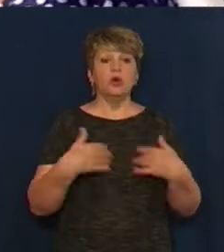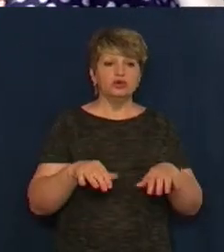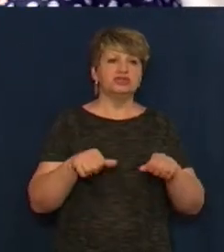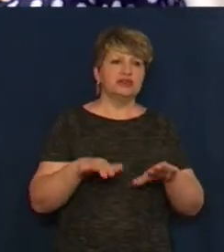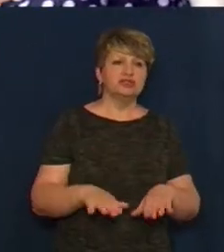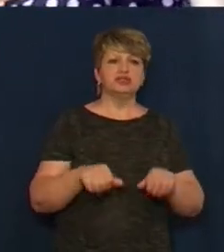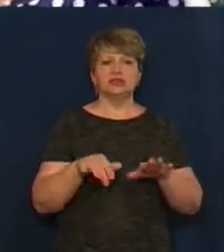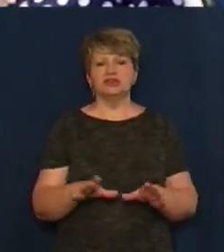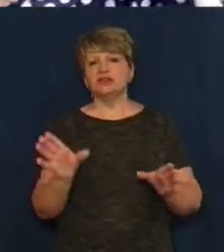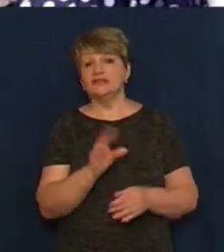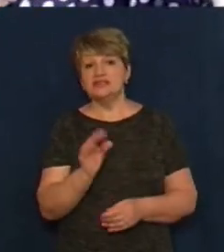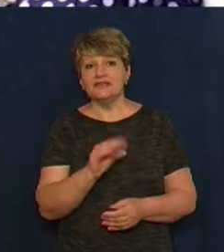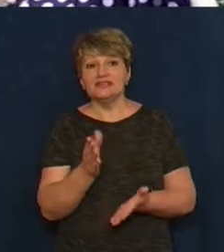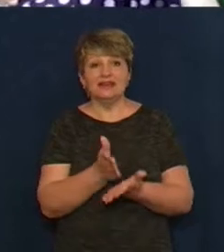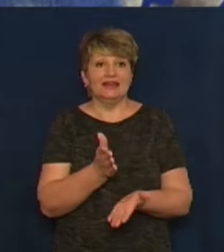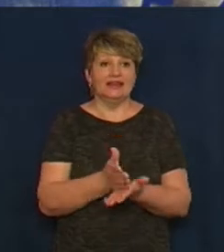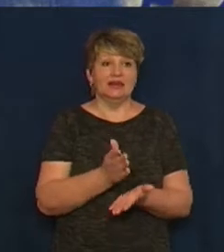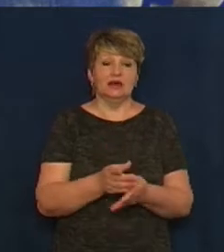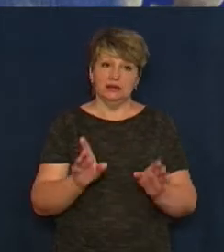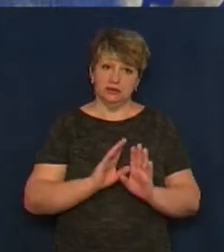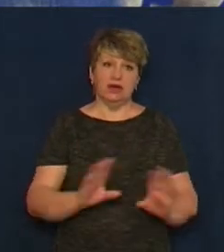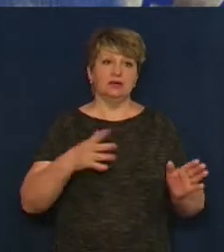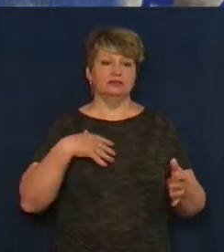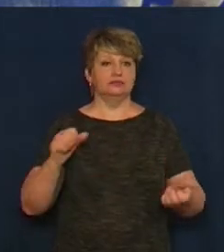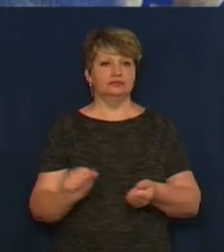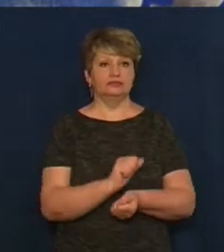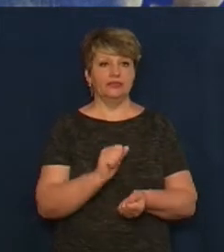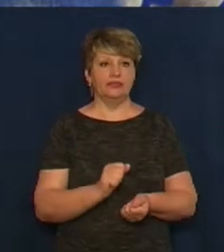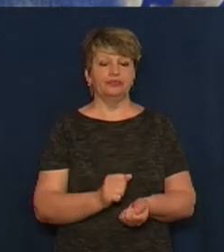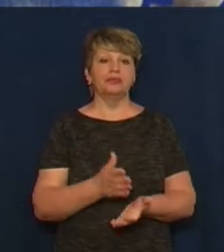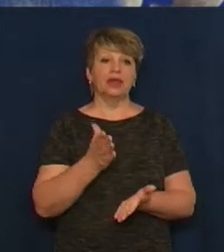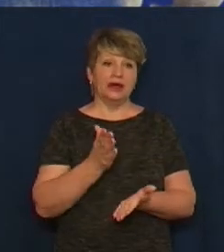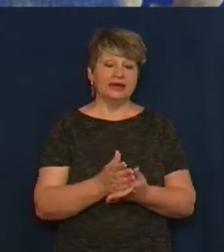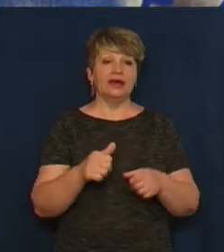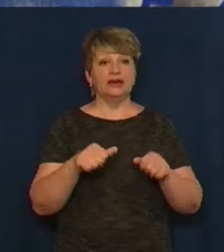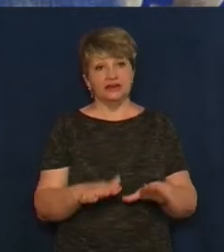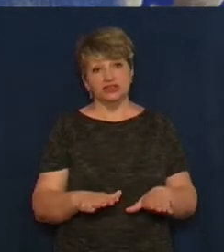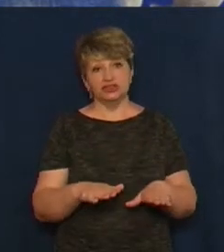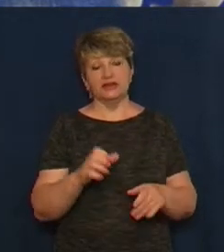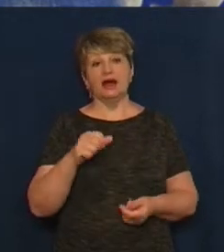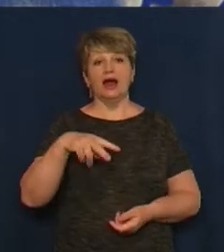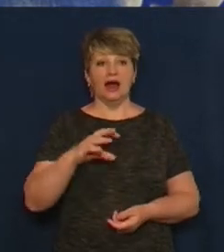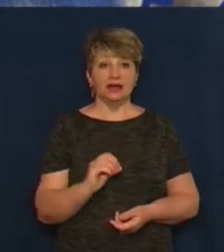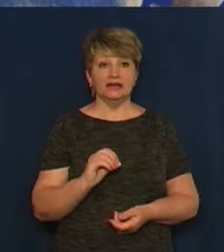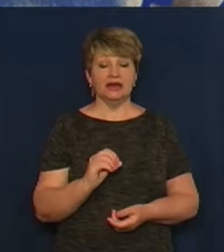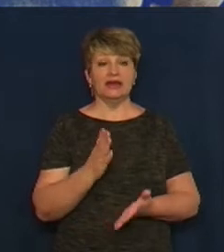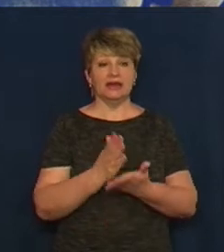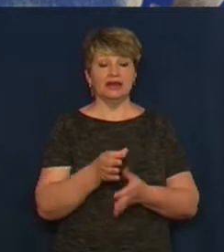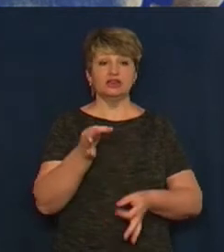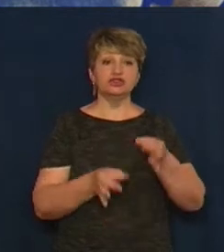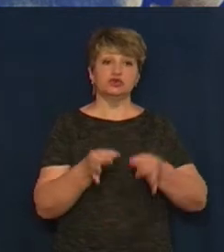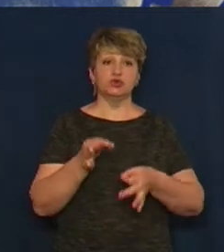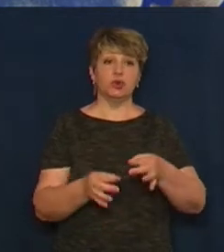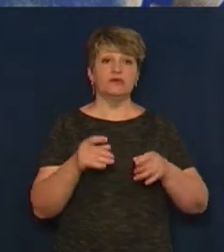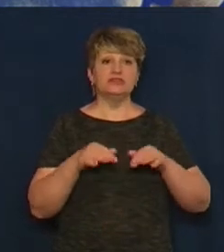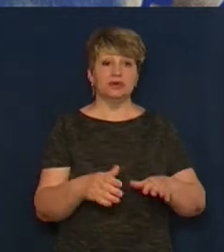-все поігравали, все-все, і не ще в перерності. Є дані рішення, але є поряд ще судові справи, в яких розглядається